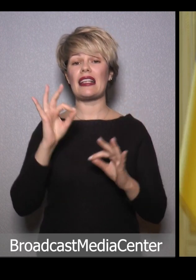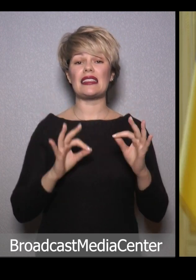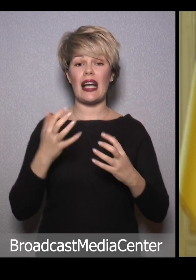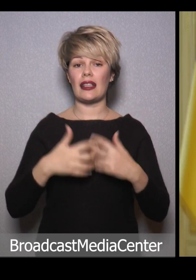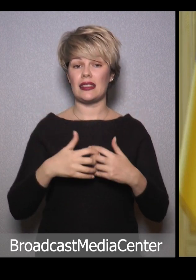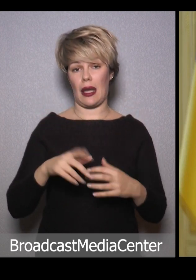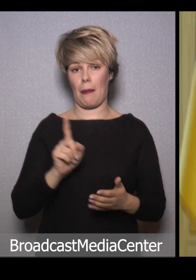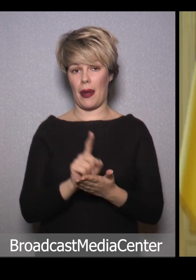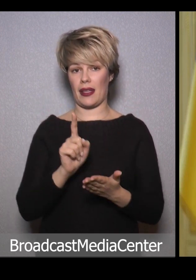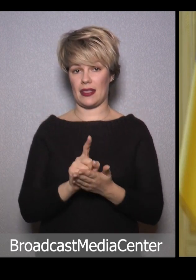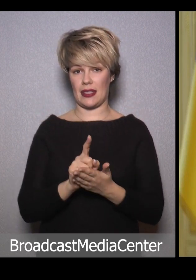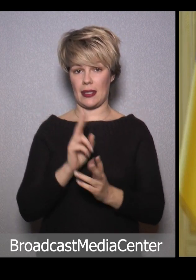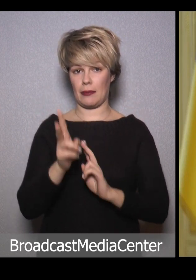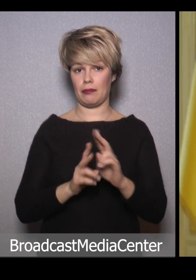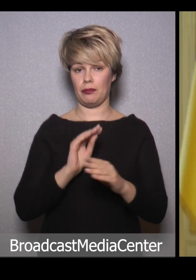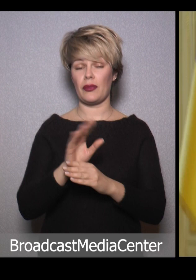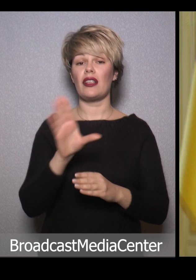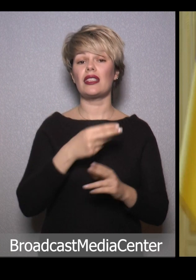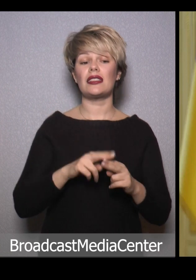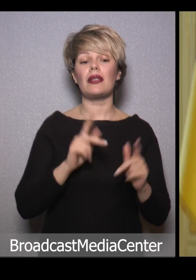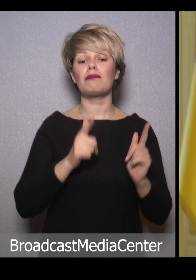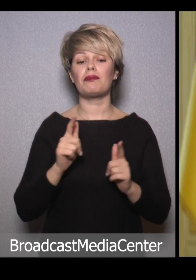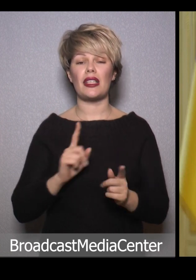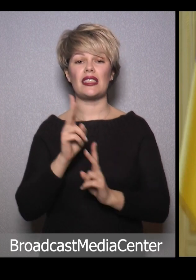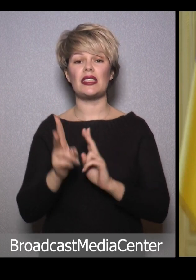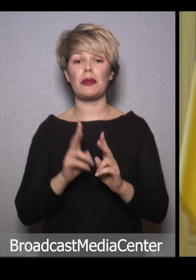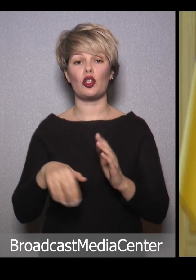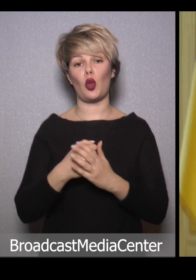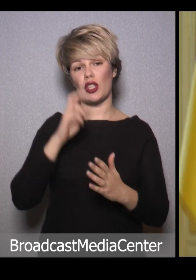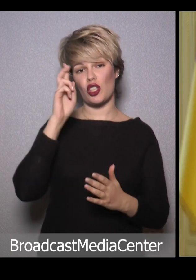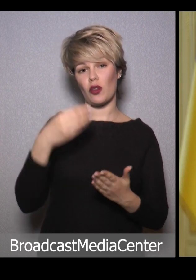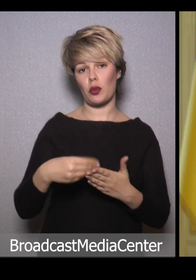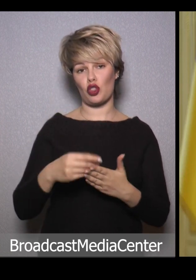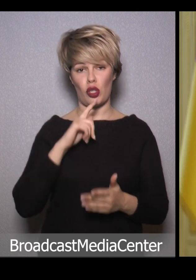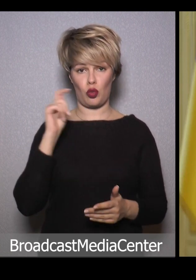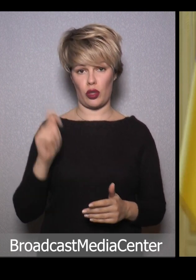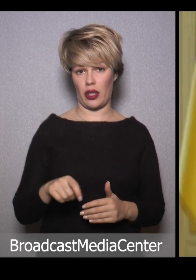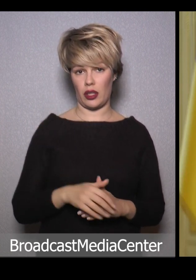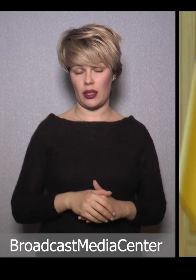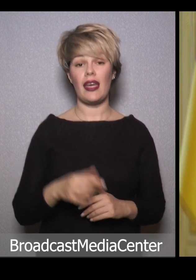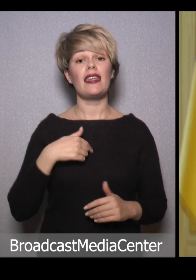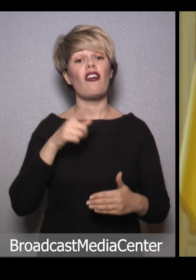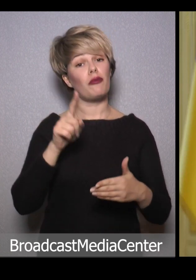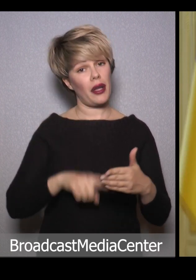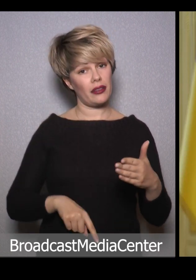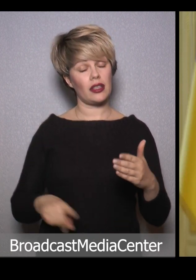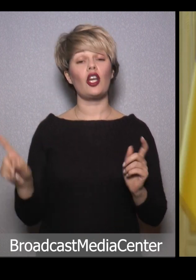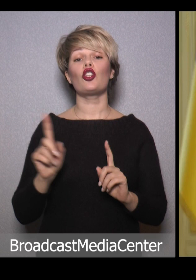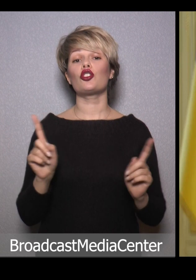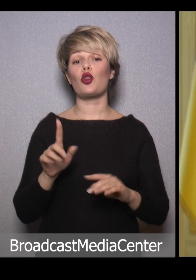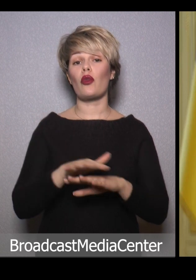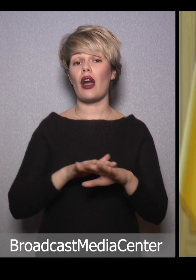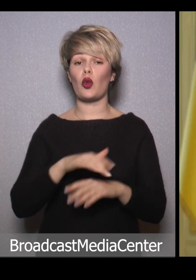пенсій. Всі ці ініціативи потребують ухвалення змін до державного бюджету України. Я впевнений,